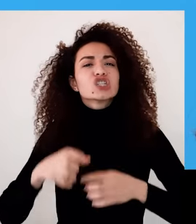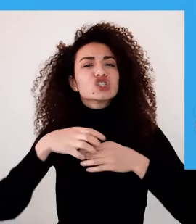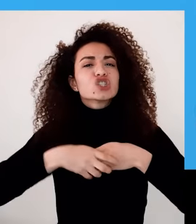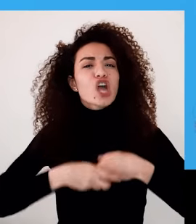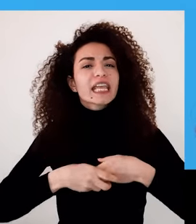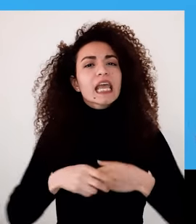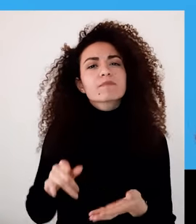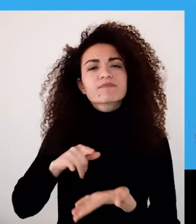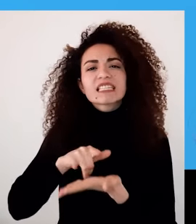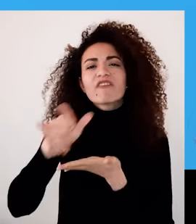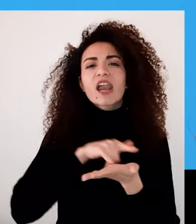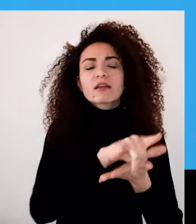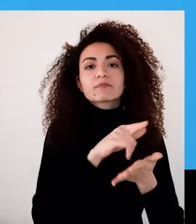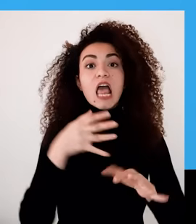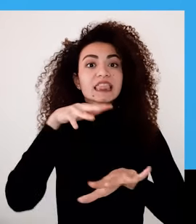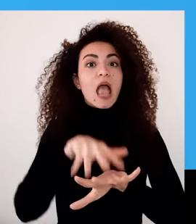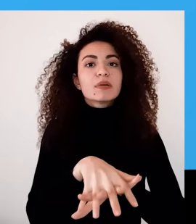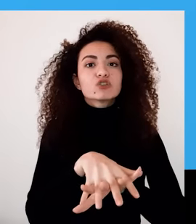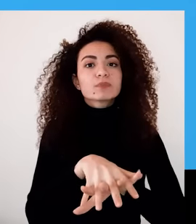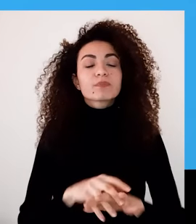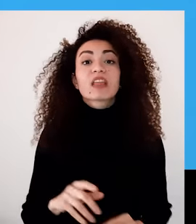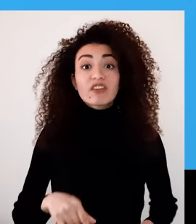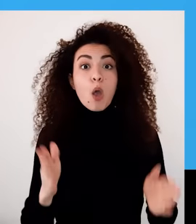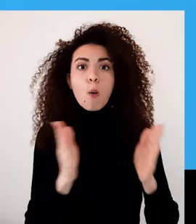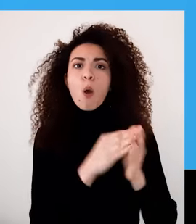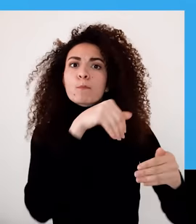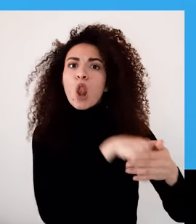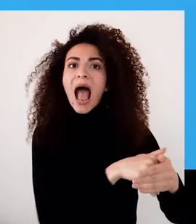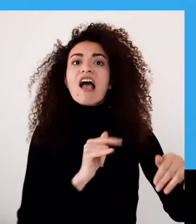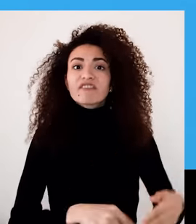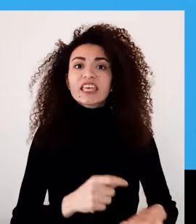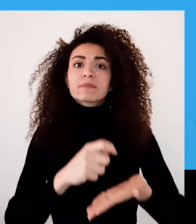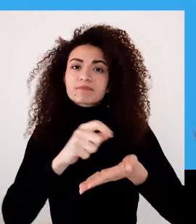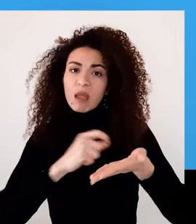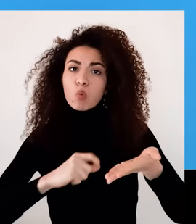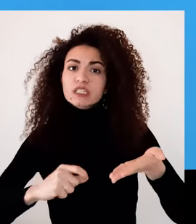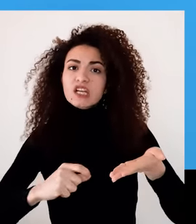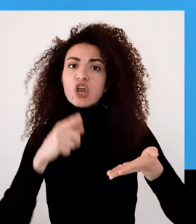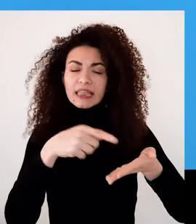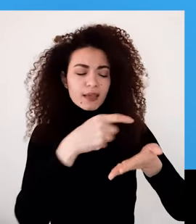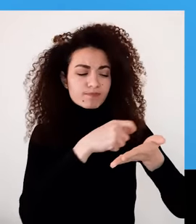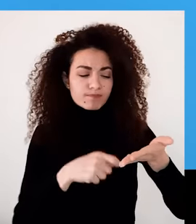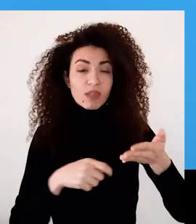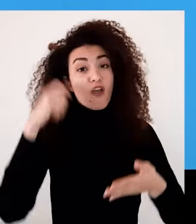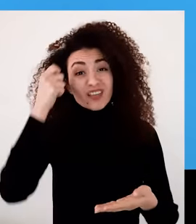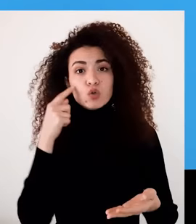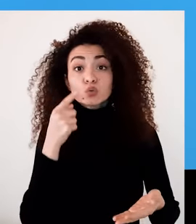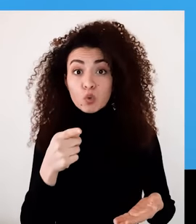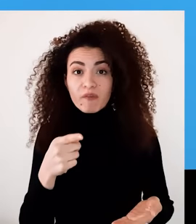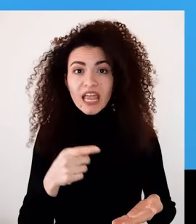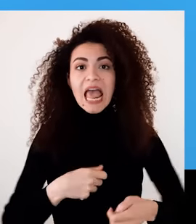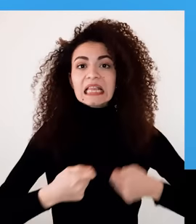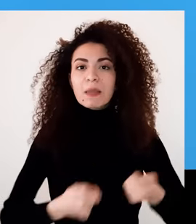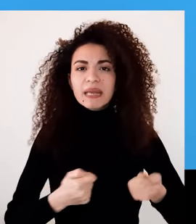بدعيك لمشاركتنا بهيد التمرين من خلال استعمال النموذج بالملحة وممكن إيقاف الفيديو بين